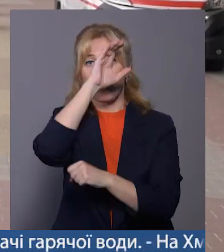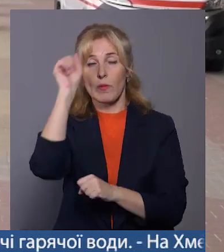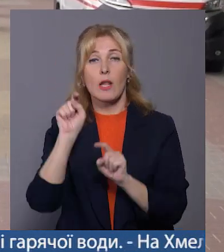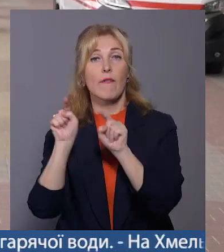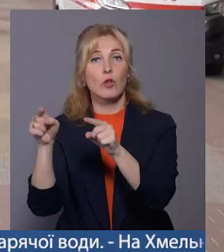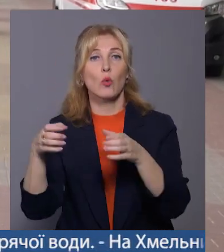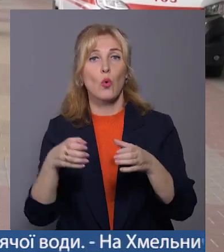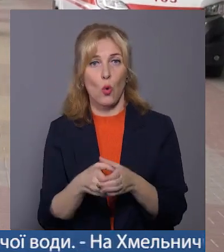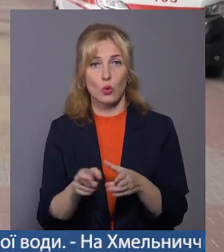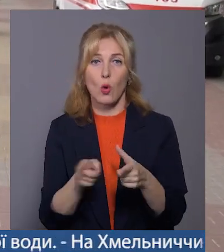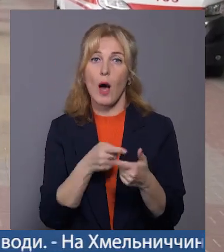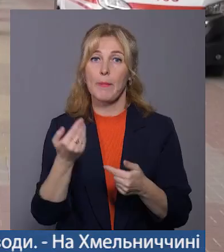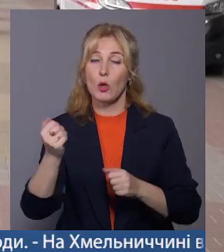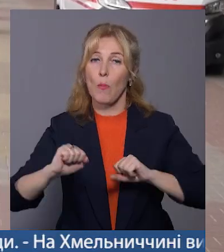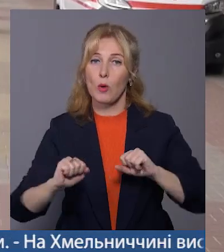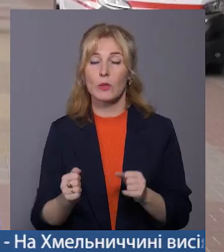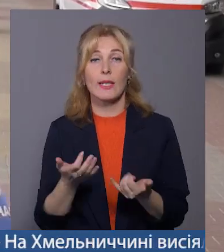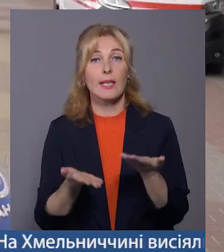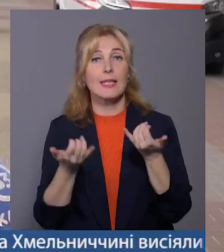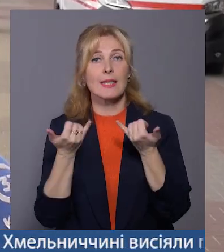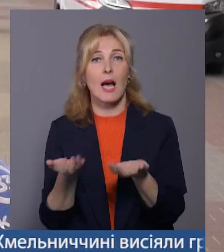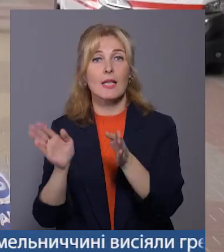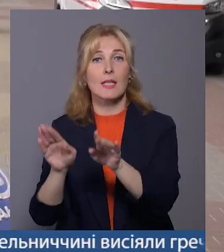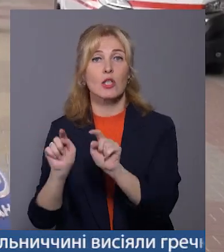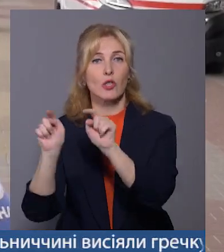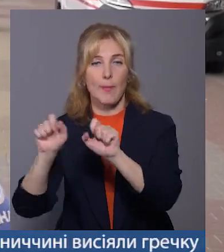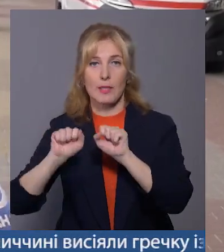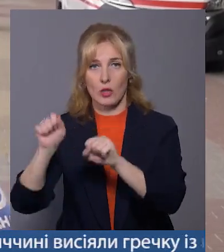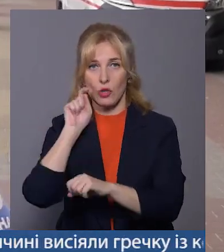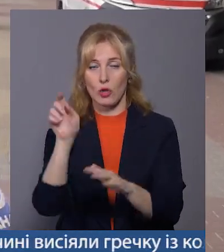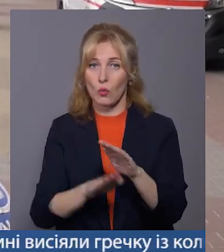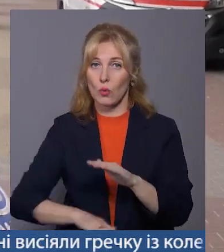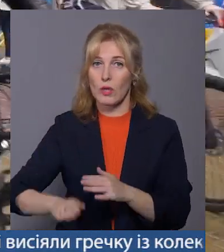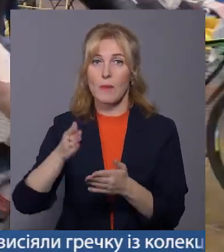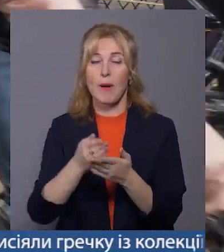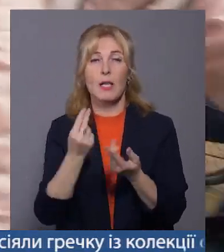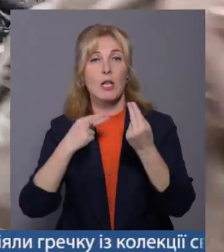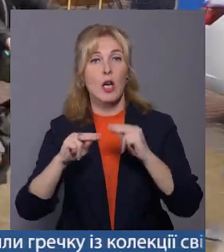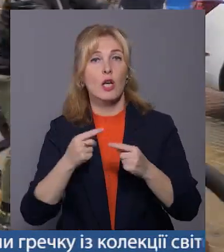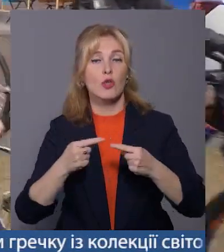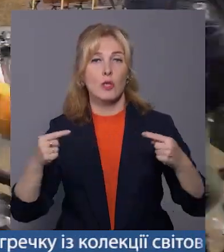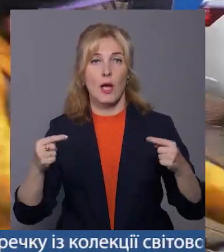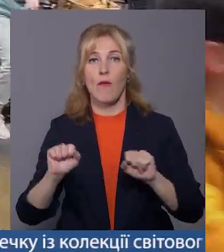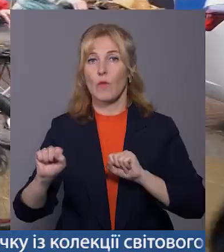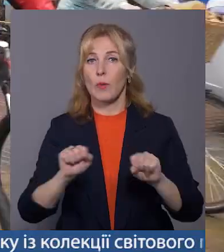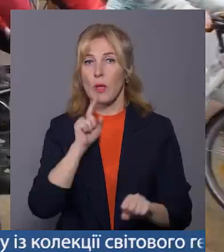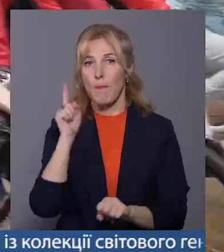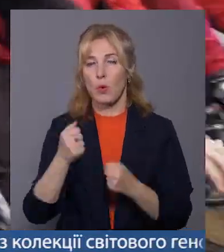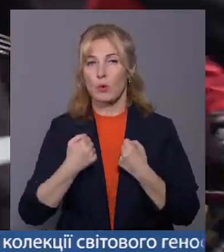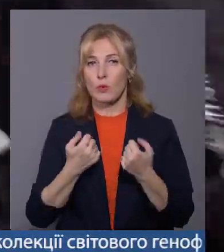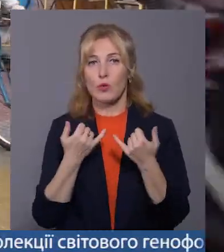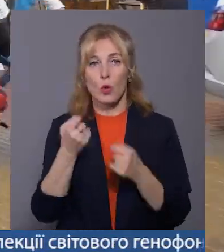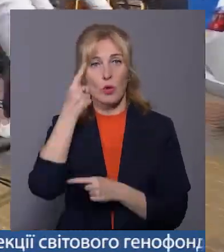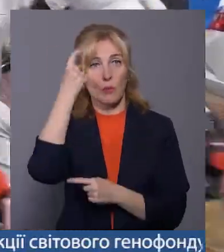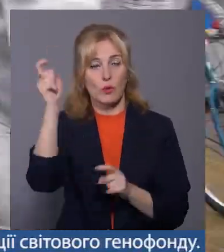роту, аби його побратими, які зараз залишились там і захищають Україну, мали кращі ознащення». В управлінні молоді та спорту сьогодні